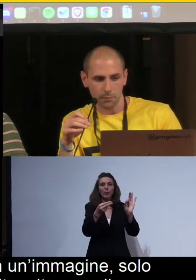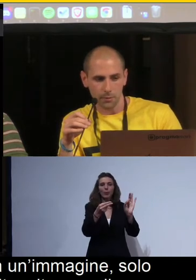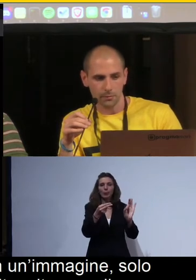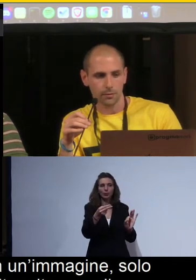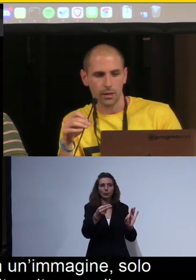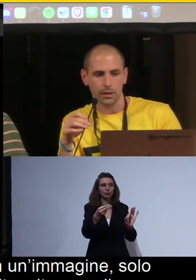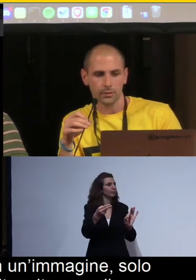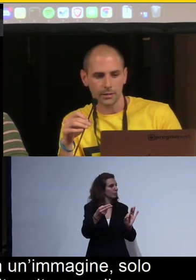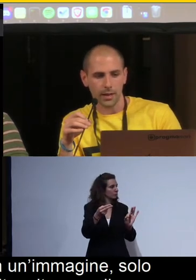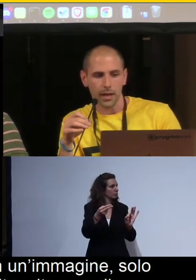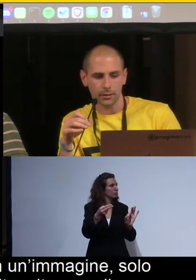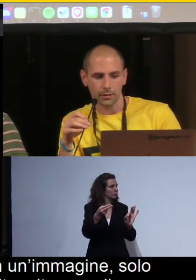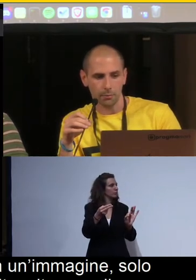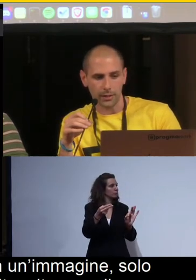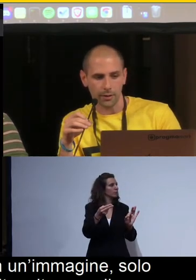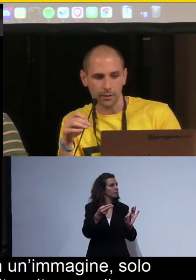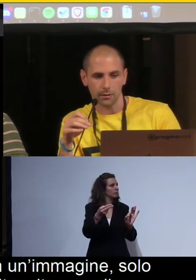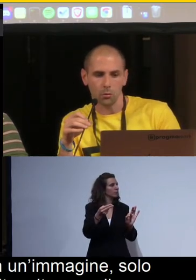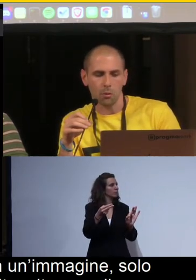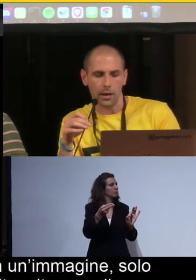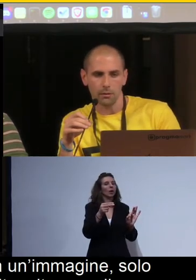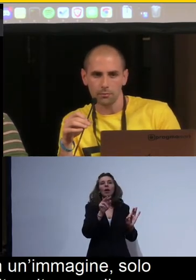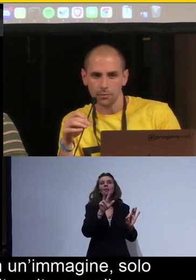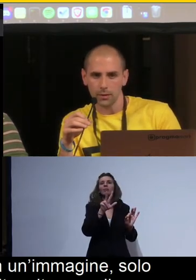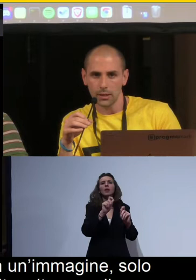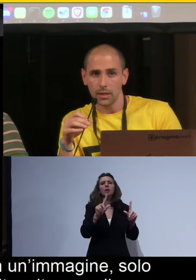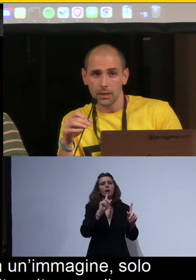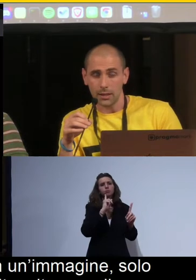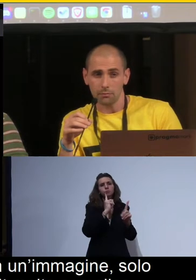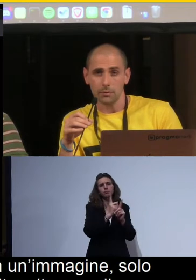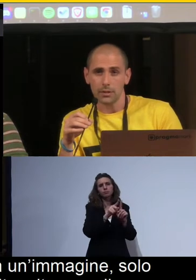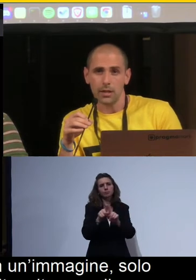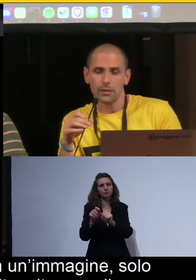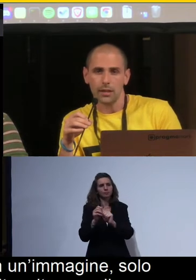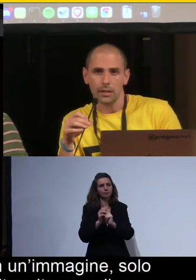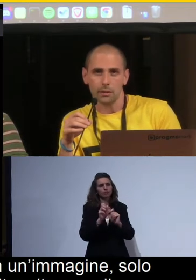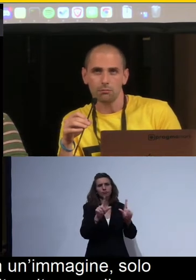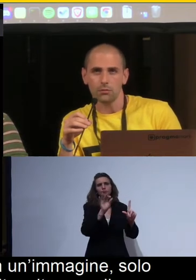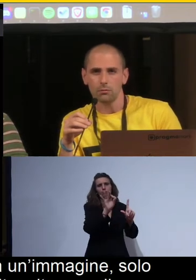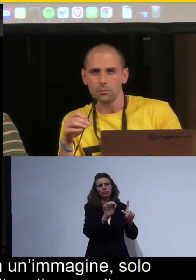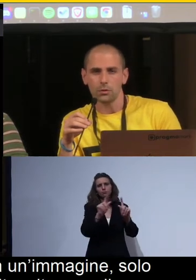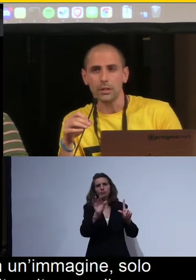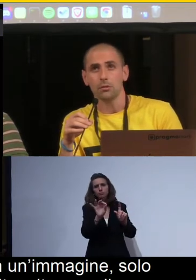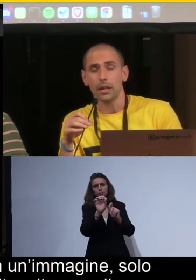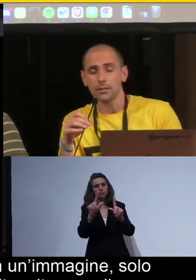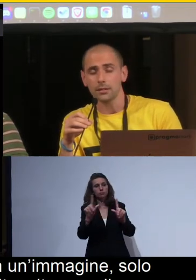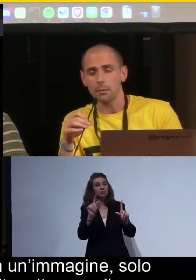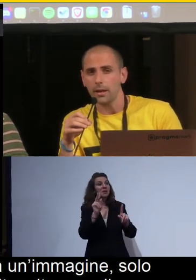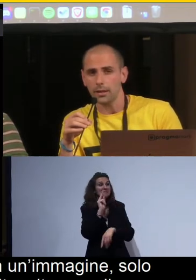idem e tre slide praticamente uguali che se le vedete non